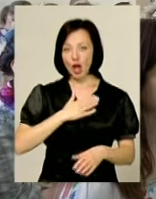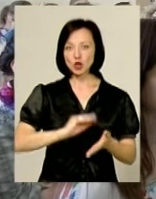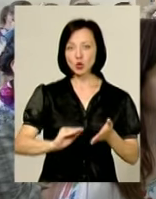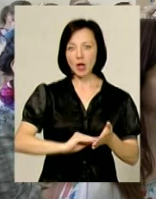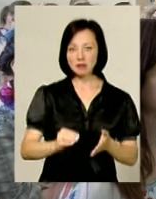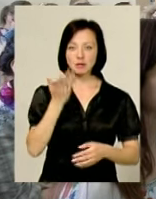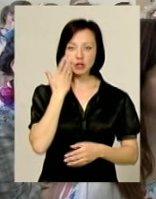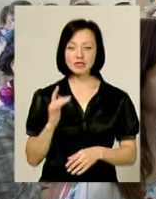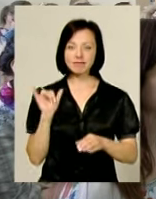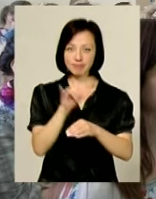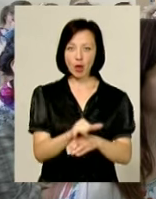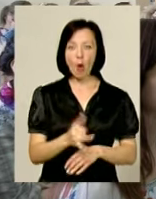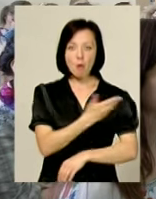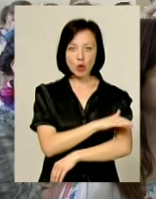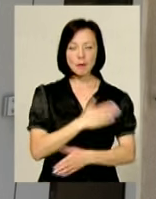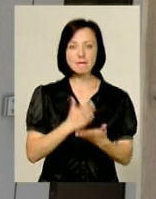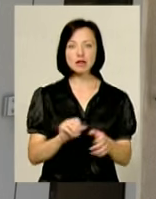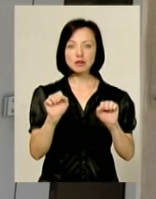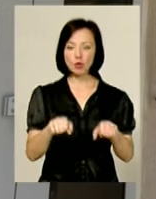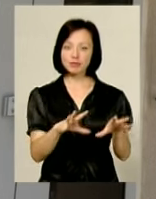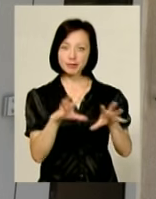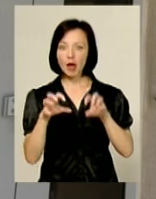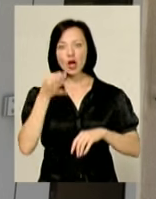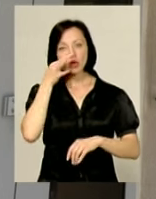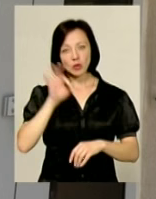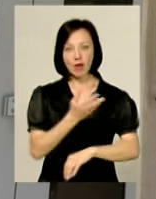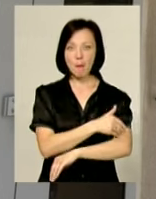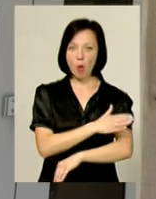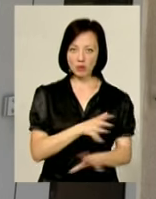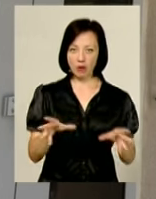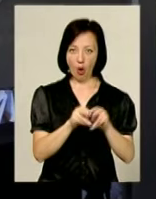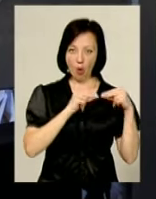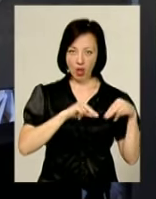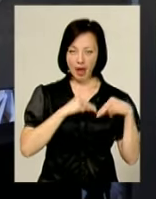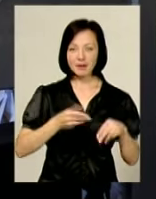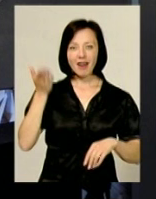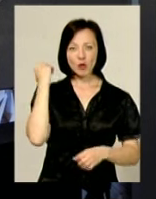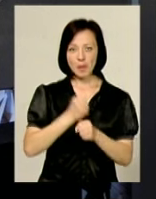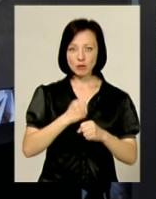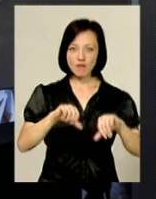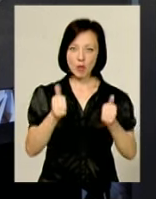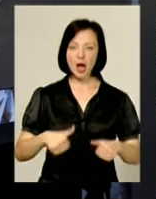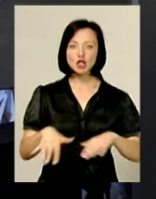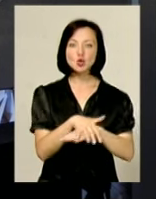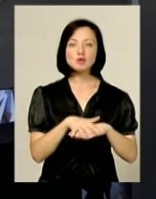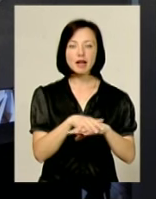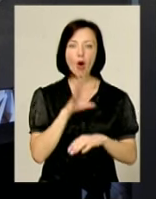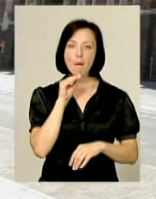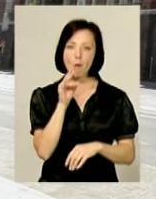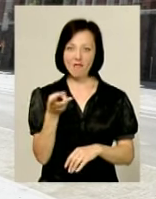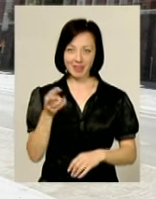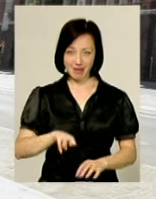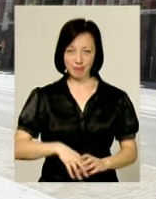журналісти під час візиту до Польщі мали змогу запозичити досвід польських колег, які вже давно працюють у форматі суспільного мовлення.